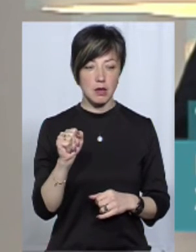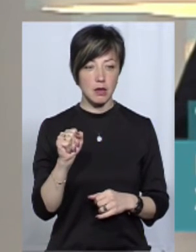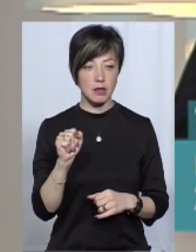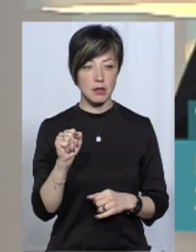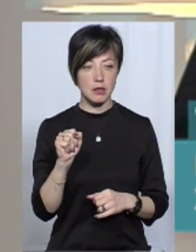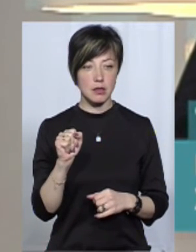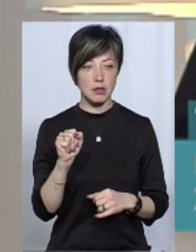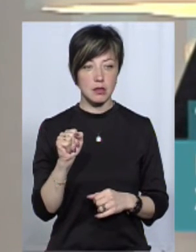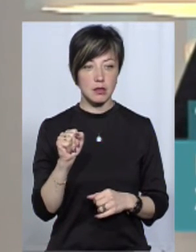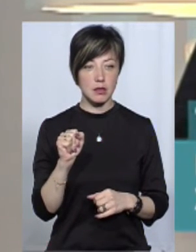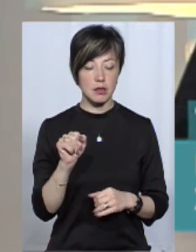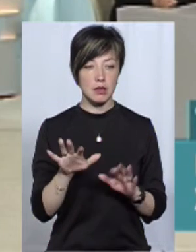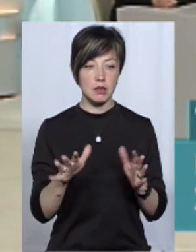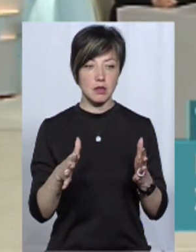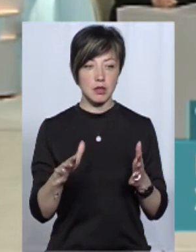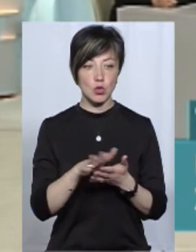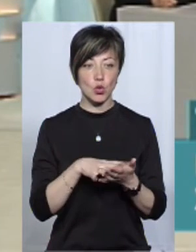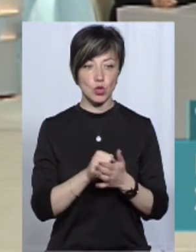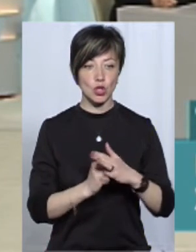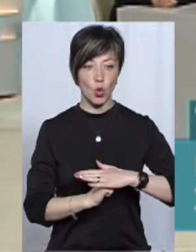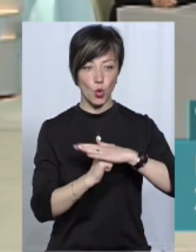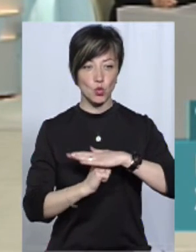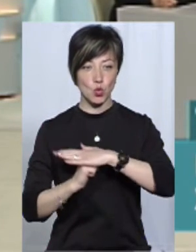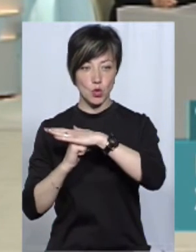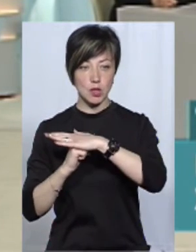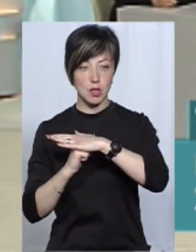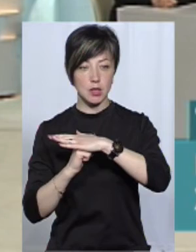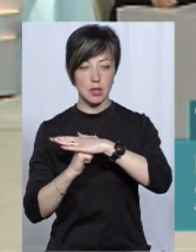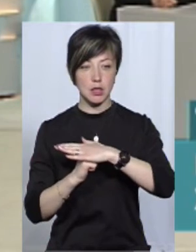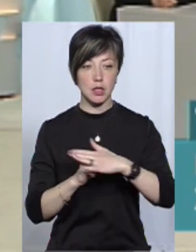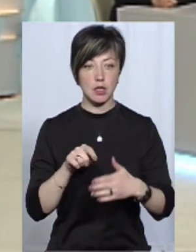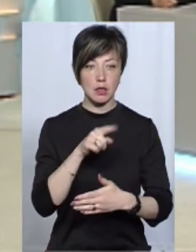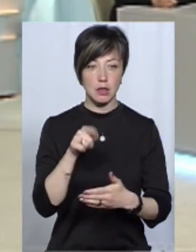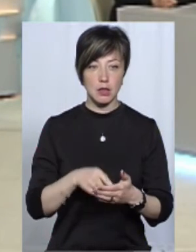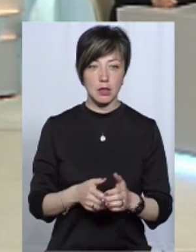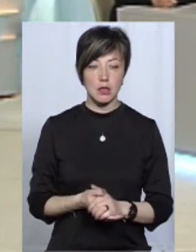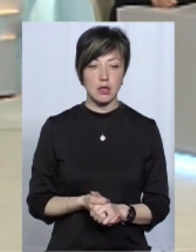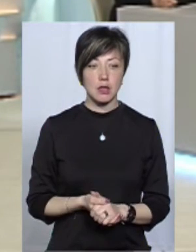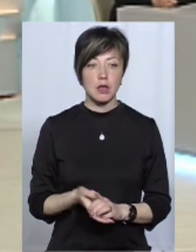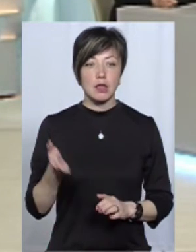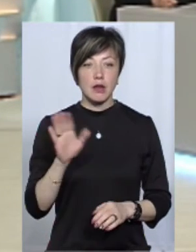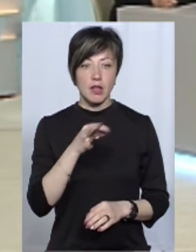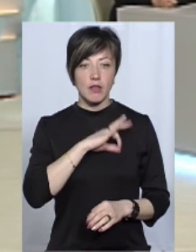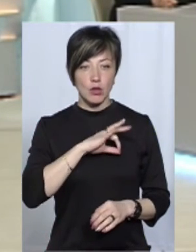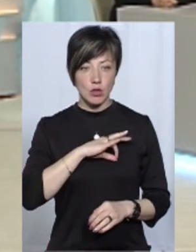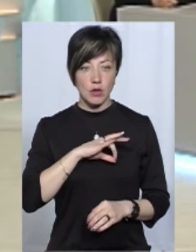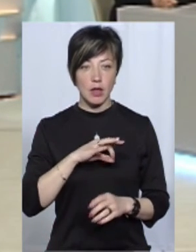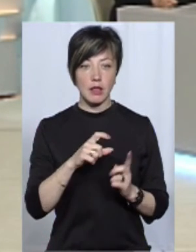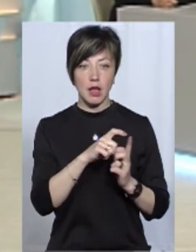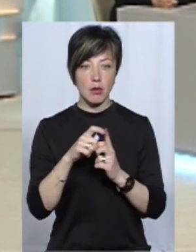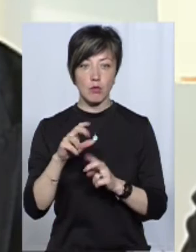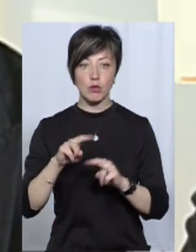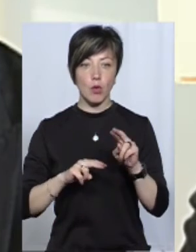що зношені конструкції? Давайте будемо використовувати енерг будівництва.